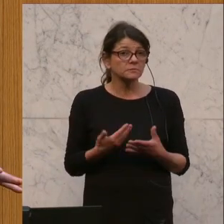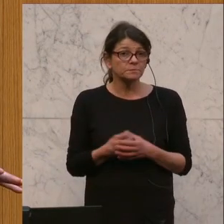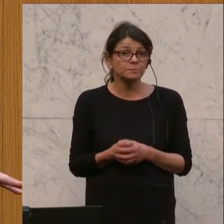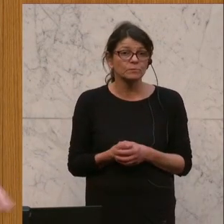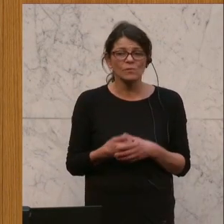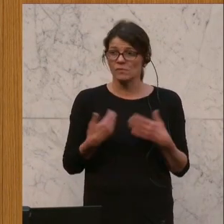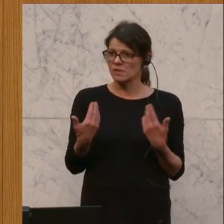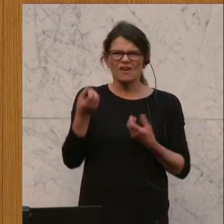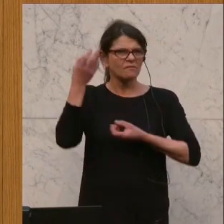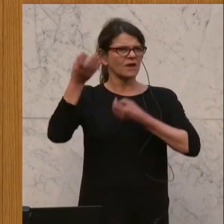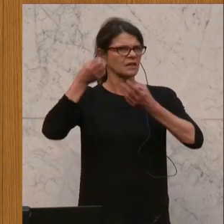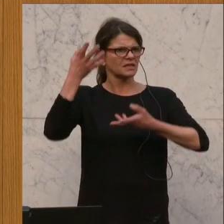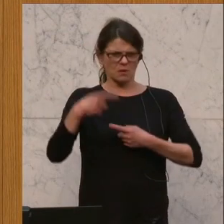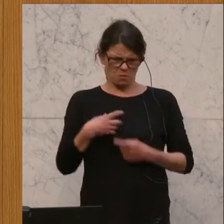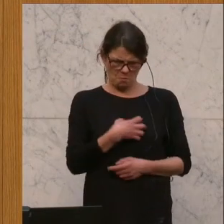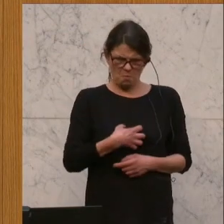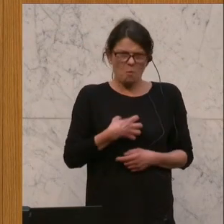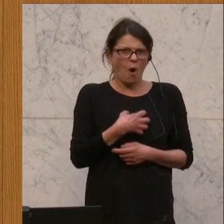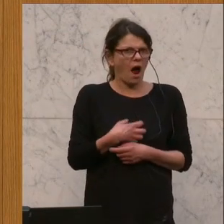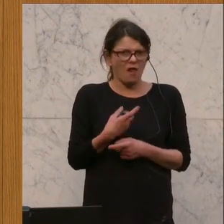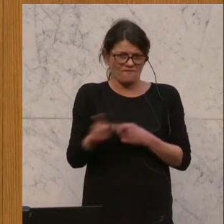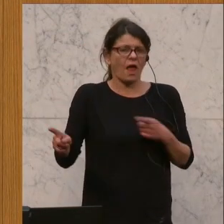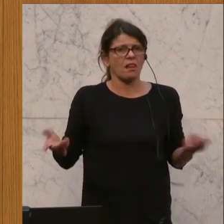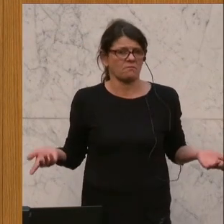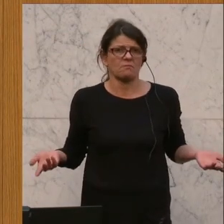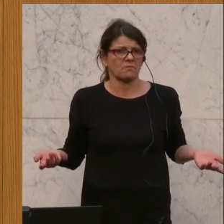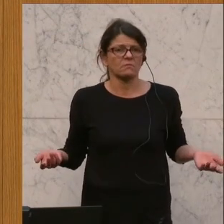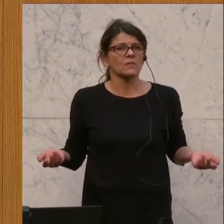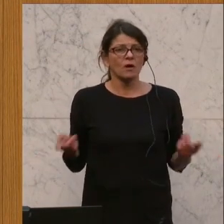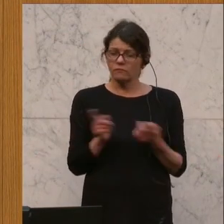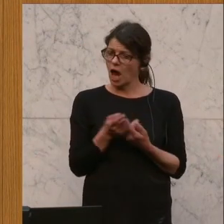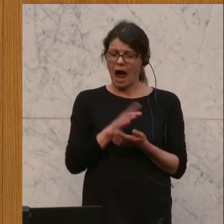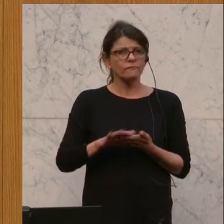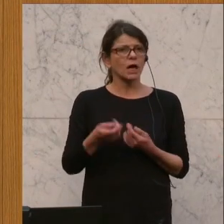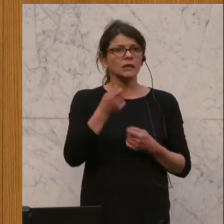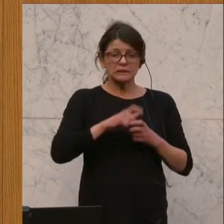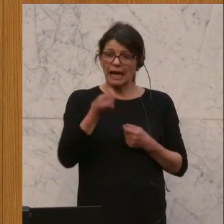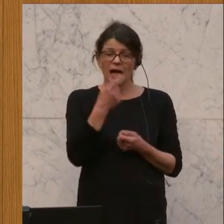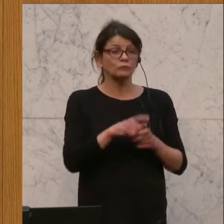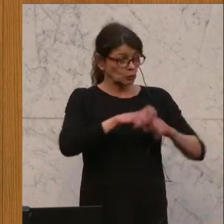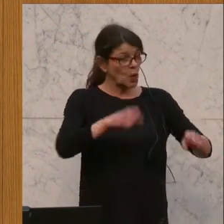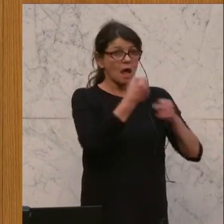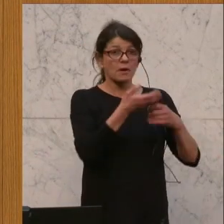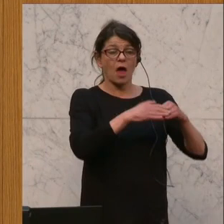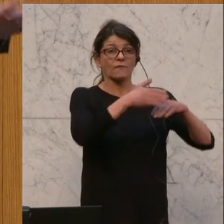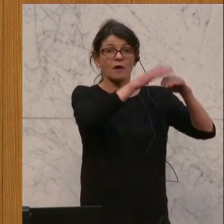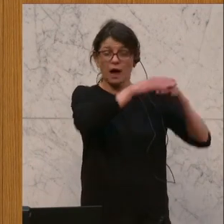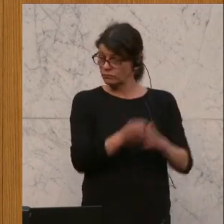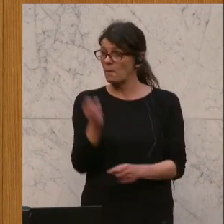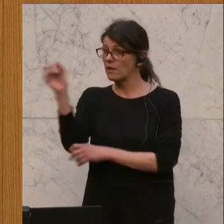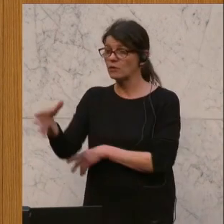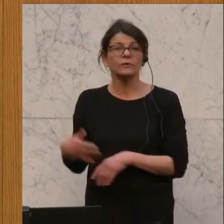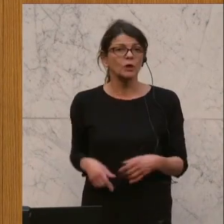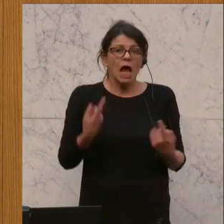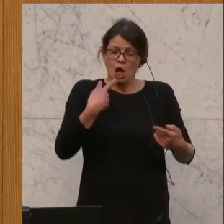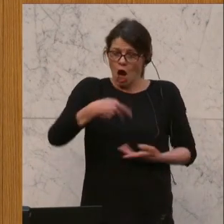Also Fantasie und Moral befreit wird Geld auf Schulden aufgenommen und zum Fenster hinausgeworfen. Und dann stellt man sich